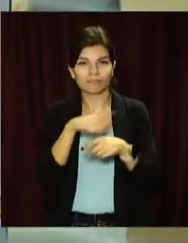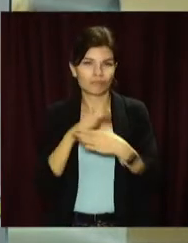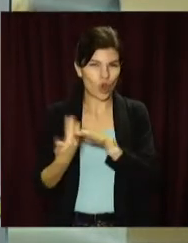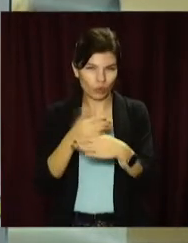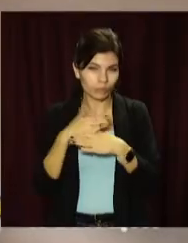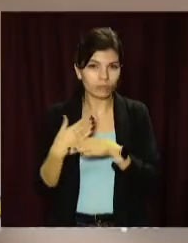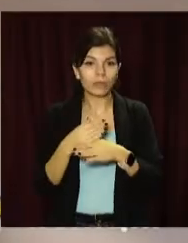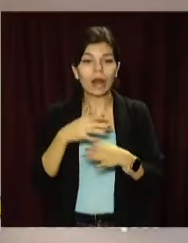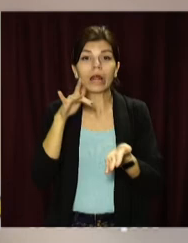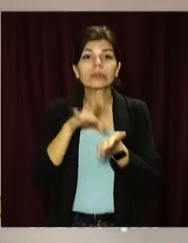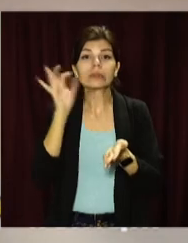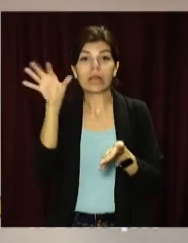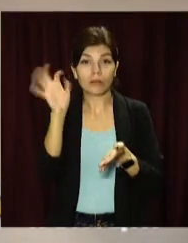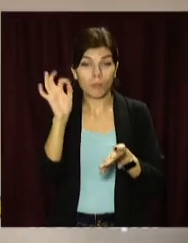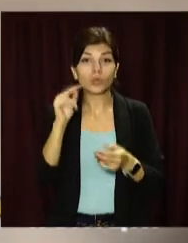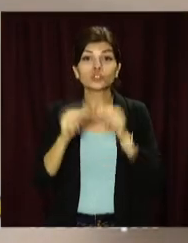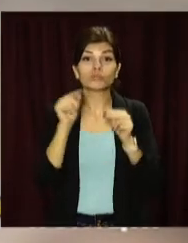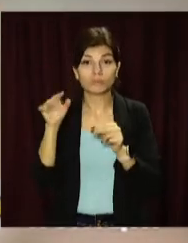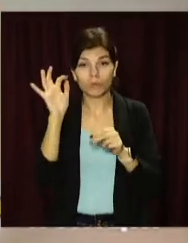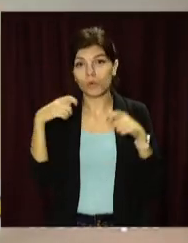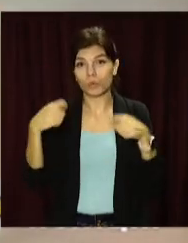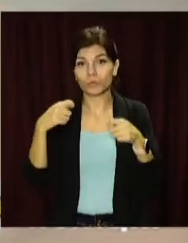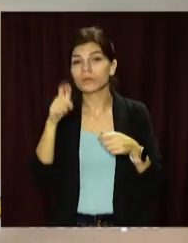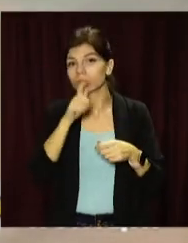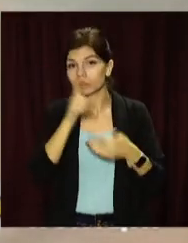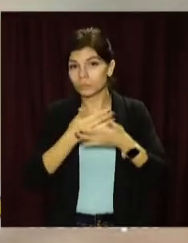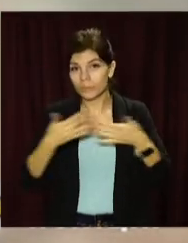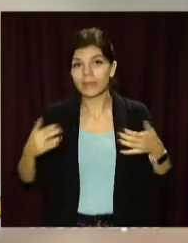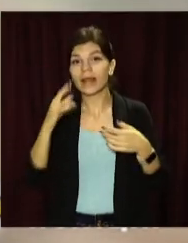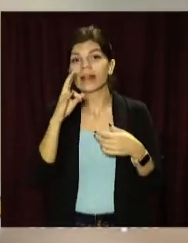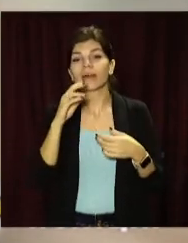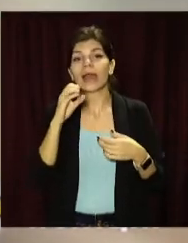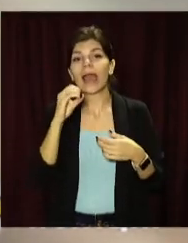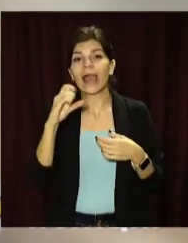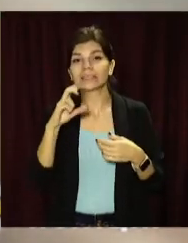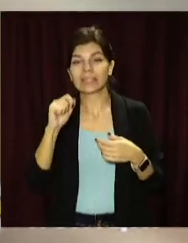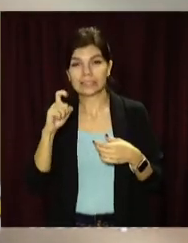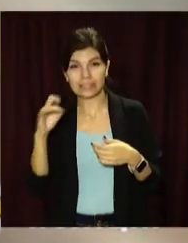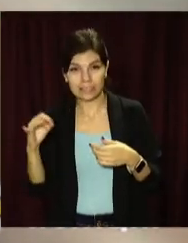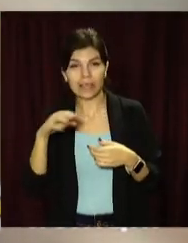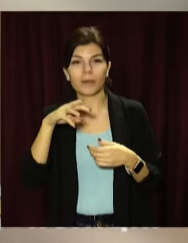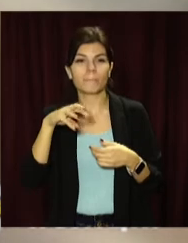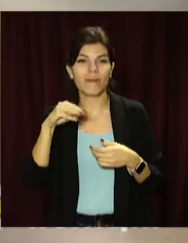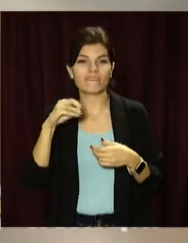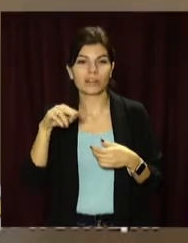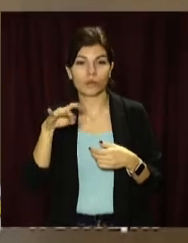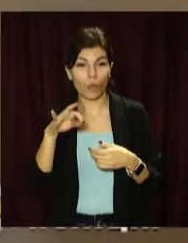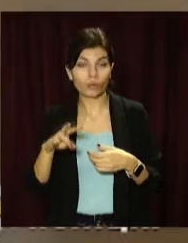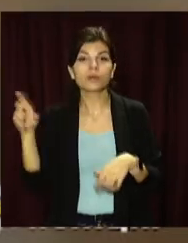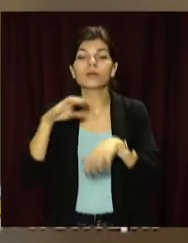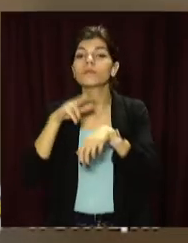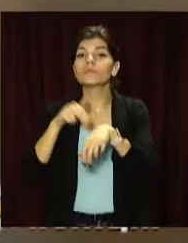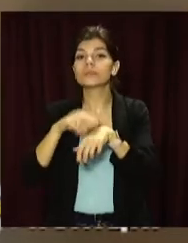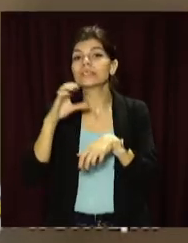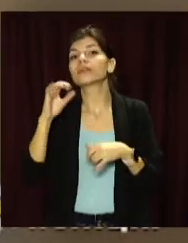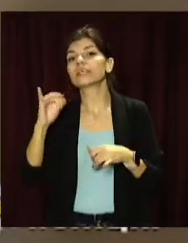та чотири його поплічники створили телеграм-канал. Через нього збували марихуану, мефедрон та екстазі. Правоохоронці і